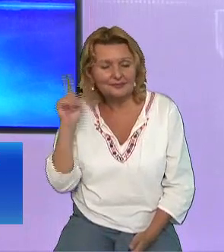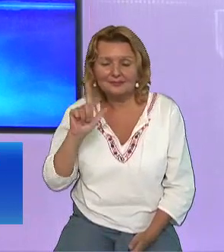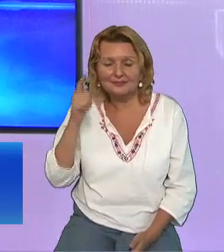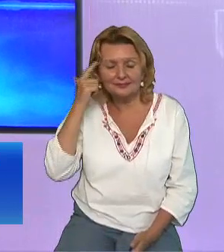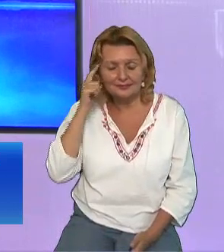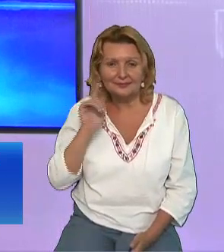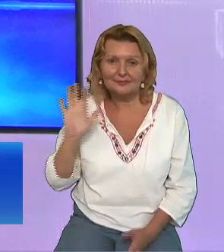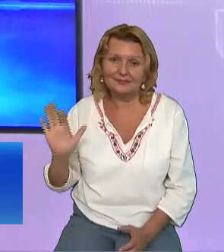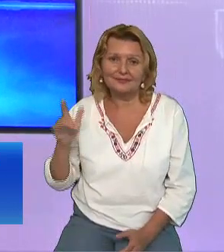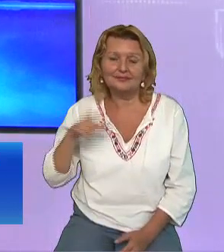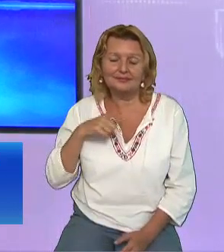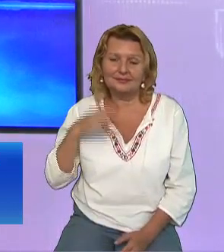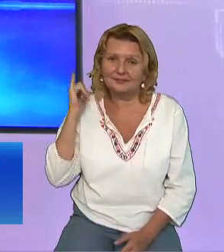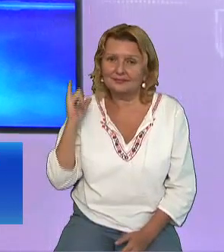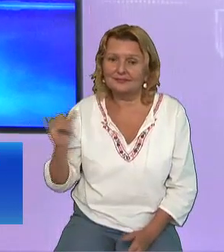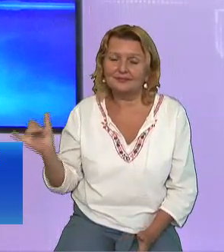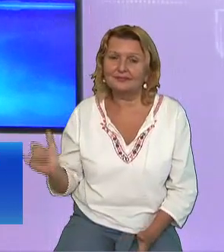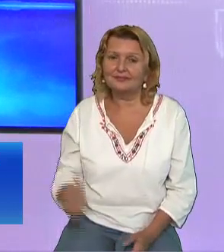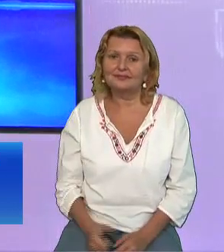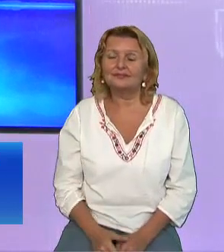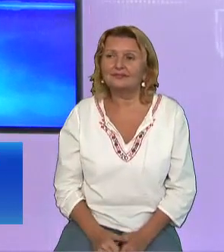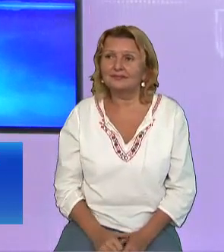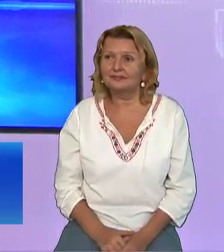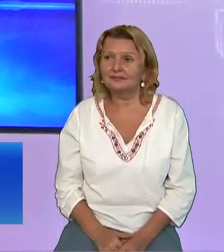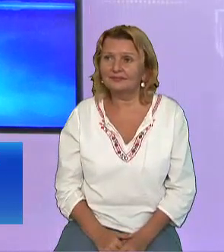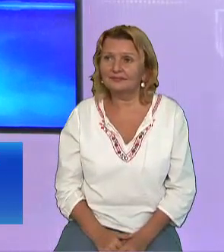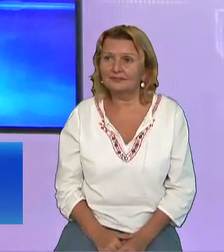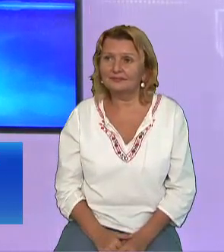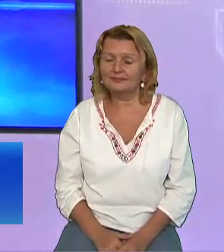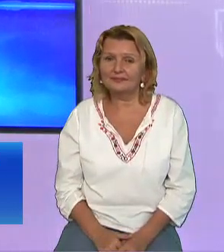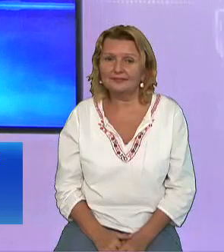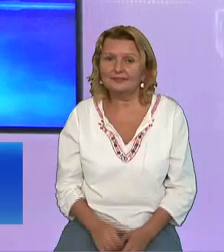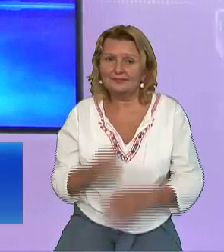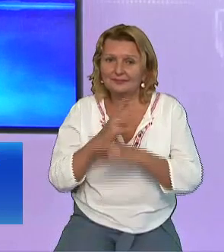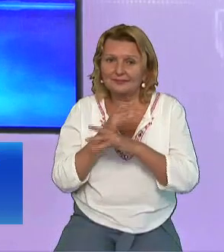adevărul Vreți să-l vedeți Nu vreți E problema dumneavoastră Vineri noaptea Nezgâlție